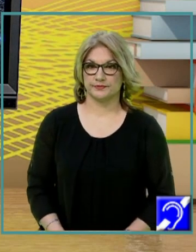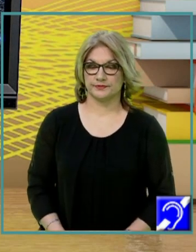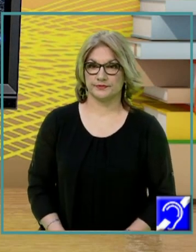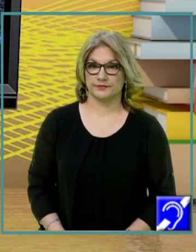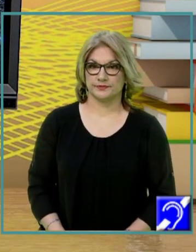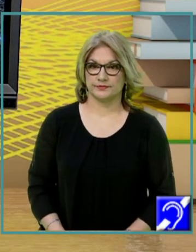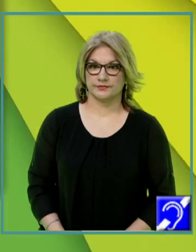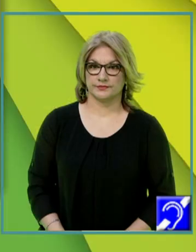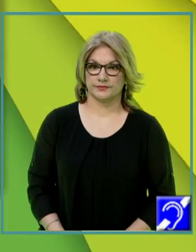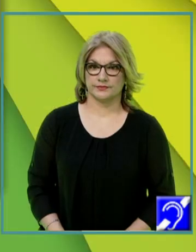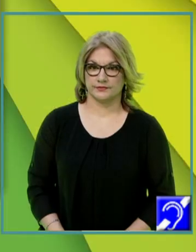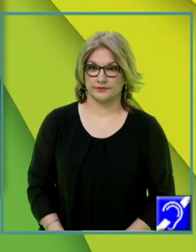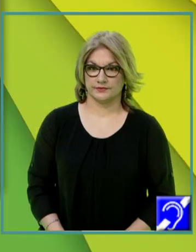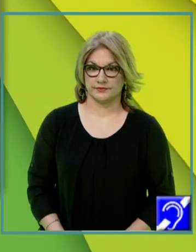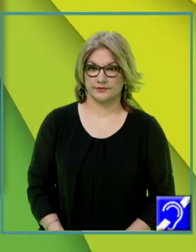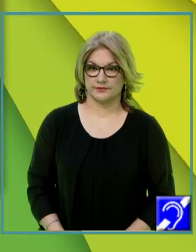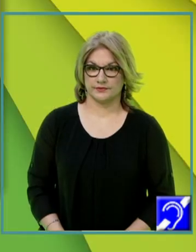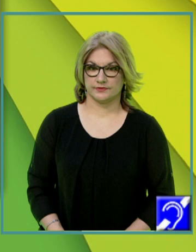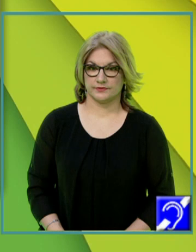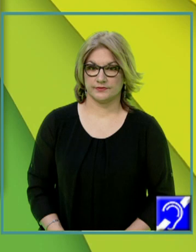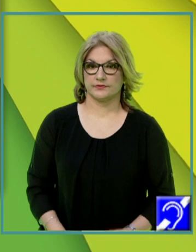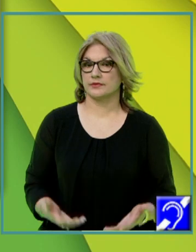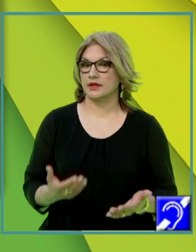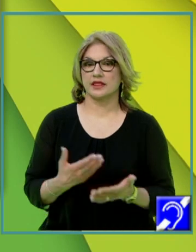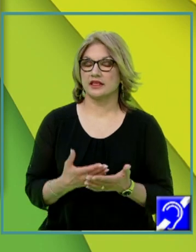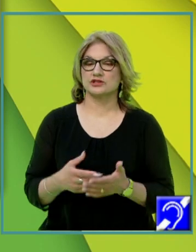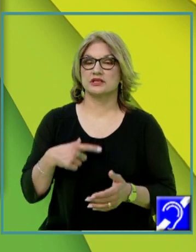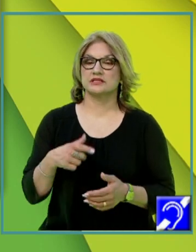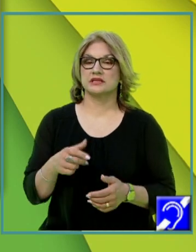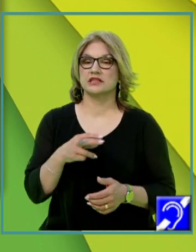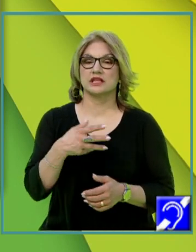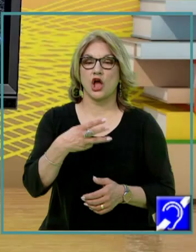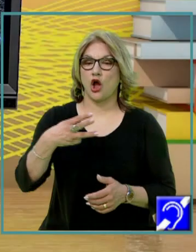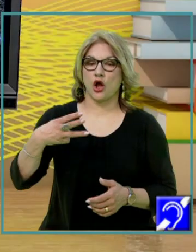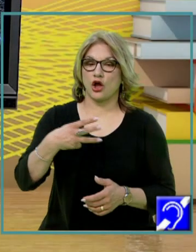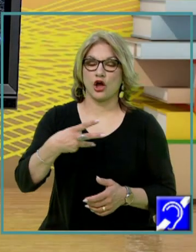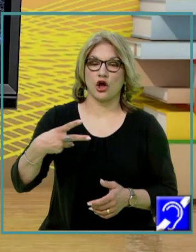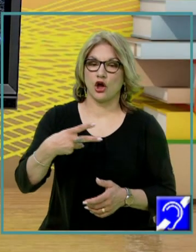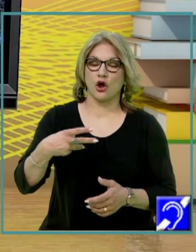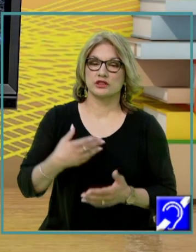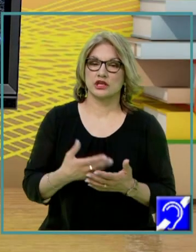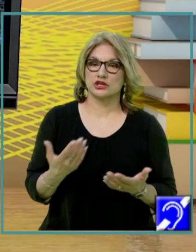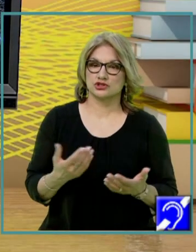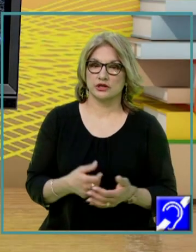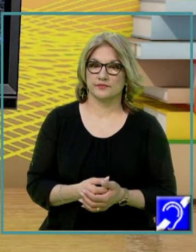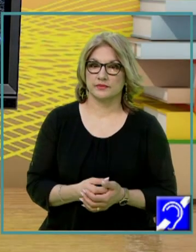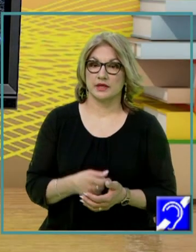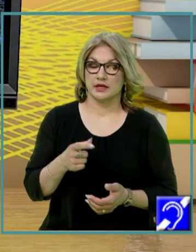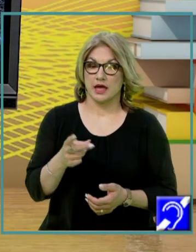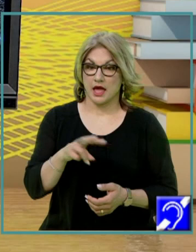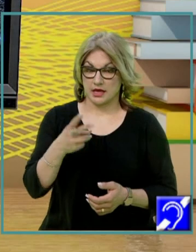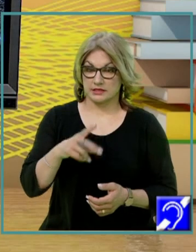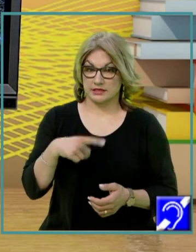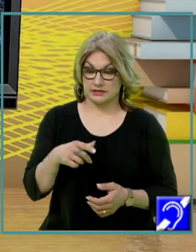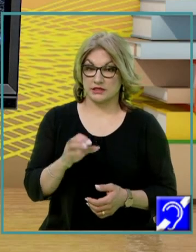EBC, nu? Ca unghi. De ce sunt ele congruente? Pentru că triunghiurile VAB și respectiv VBC sunt